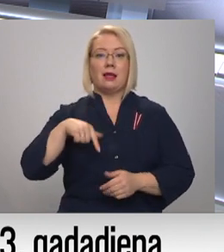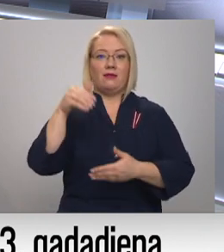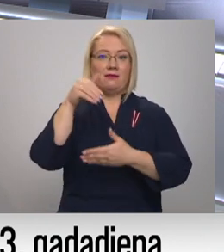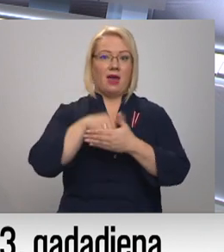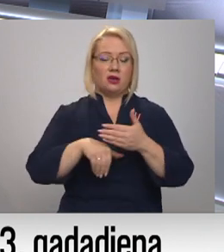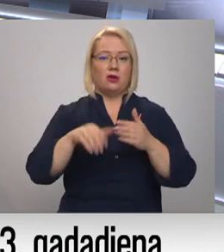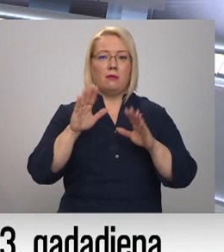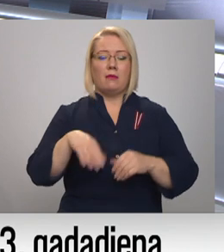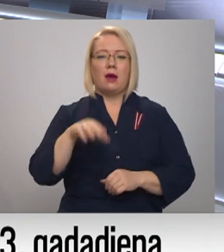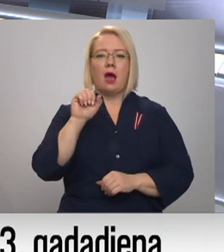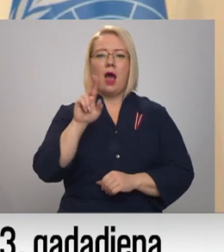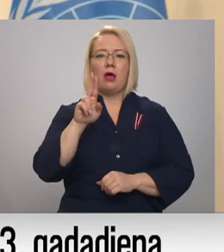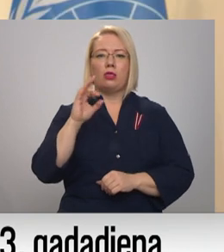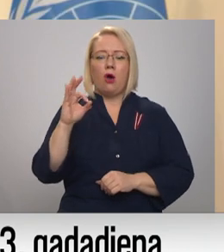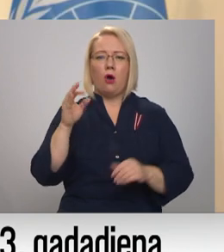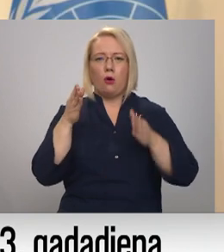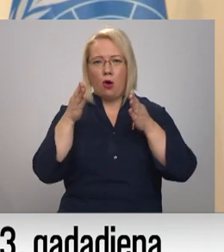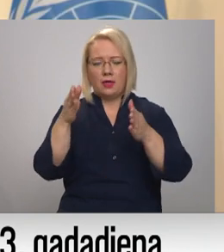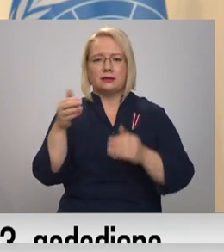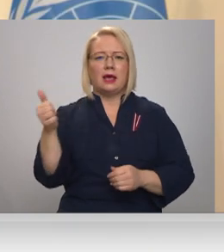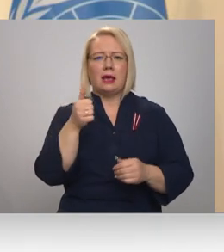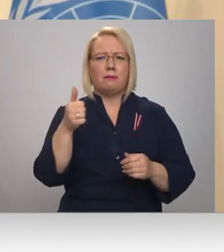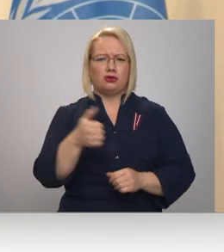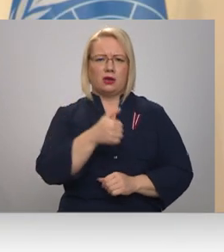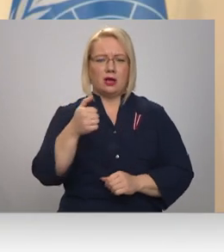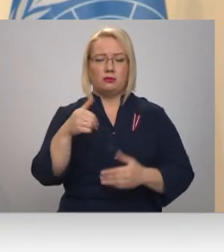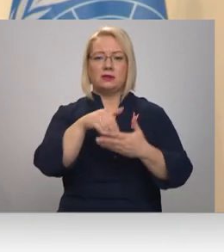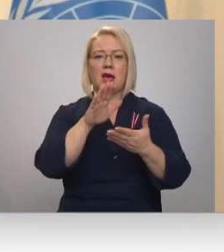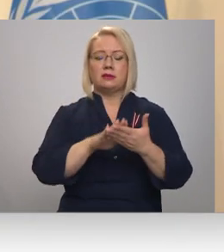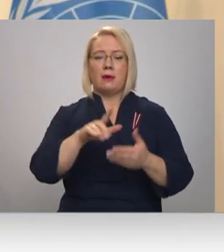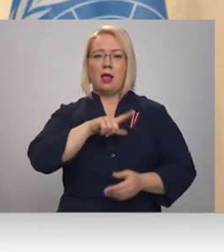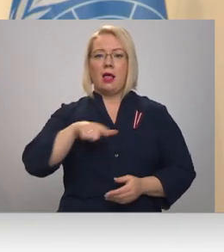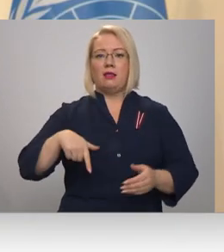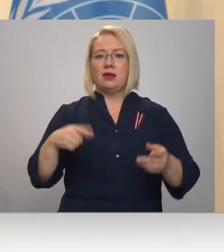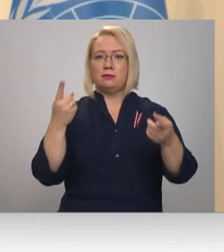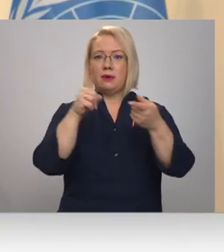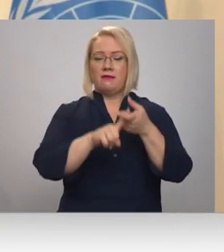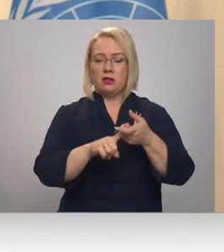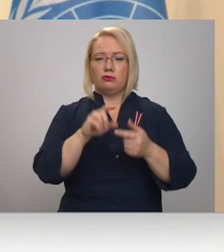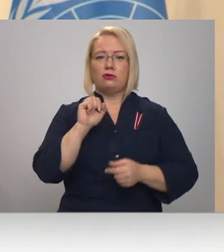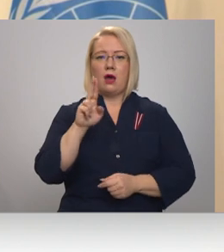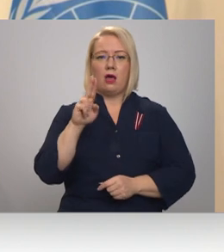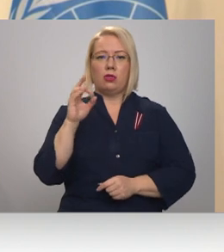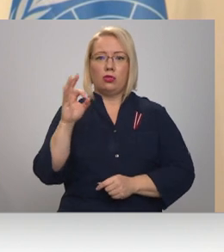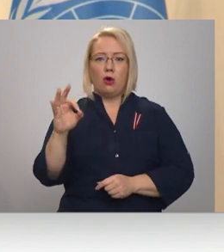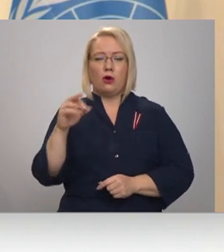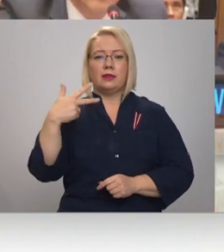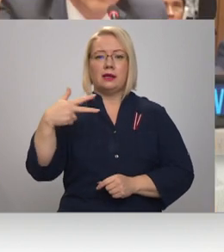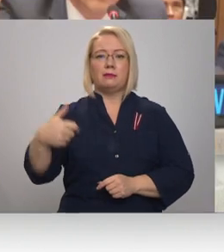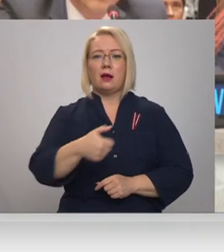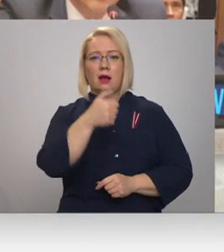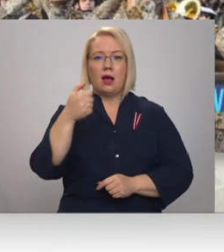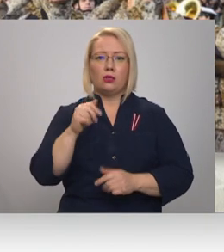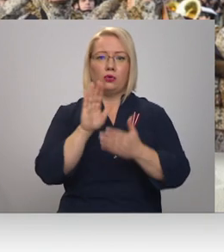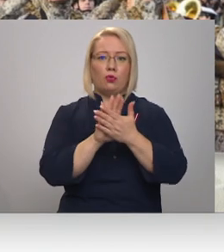ir ar āno kontekste īpašais gads, jo šogad mēs atzīmējam Latvijas pievienošanas apvienotu nāciju 30 gadu